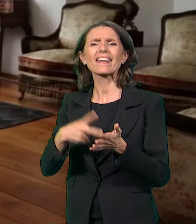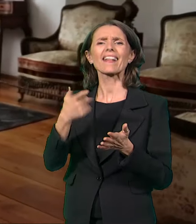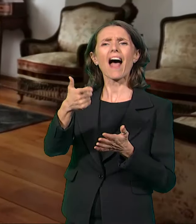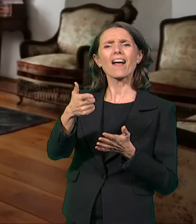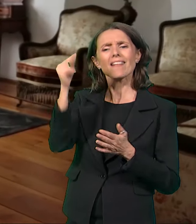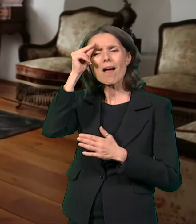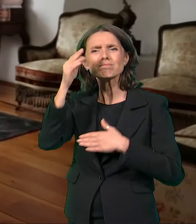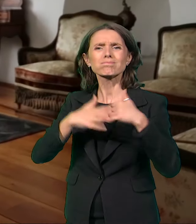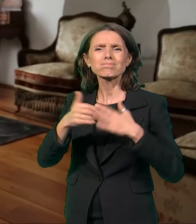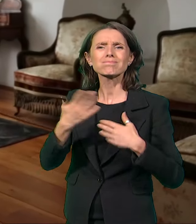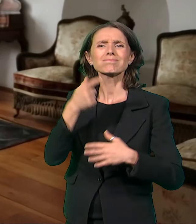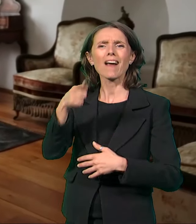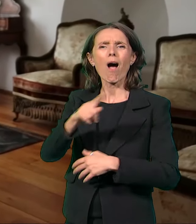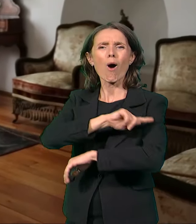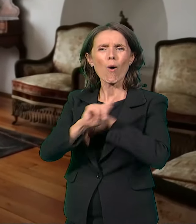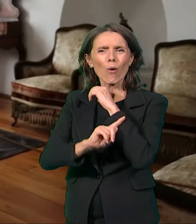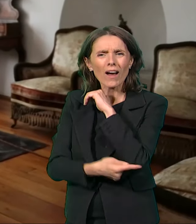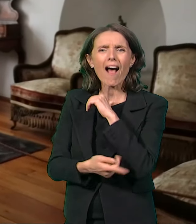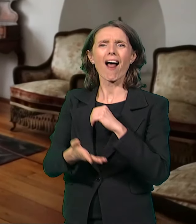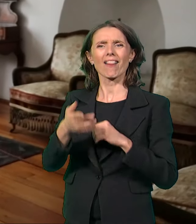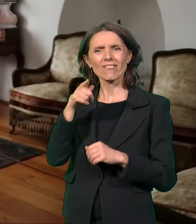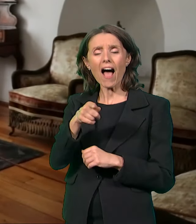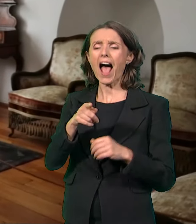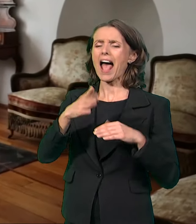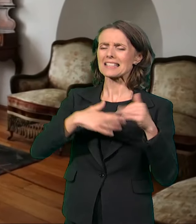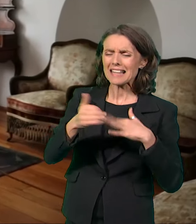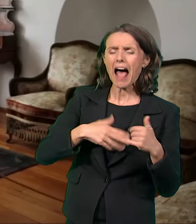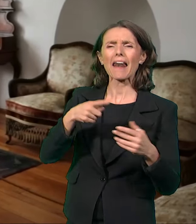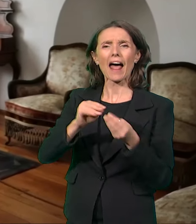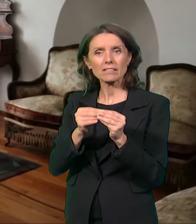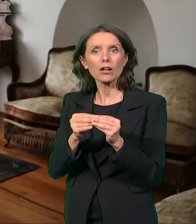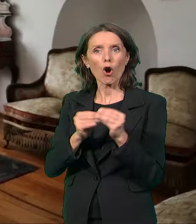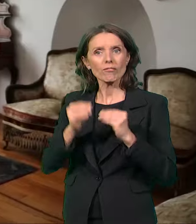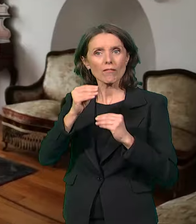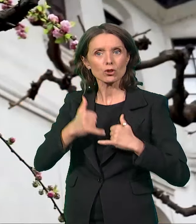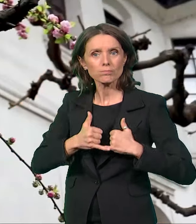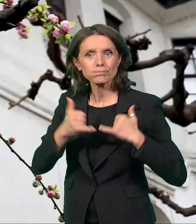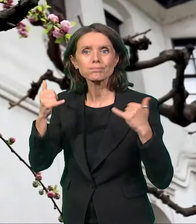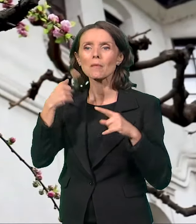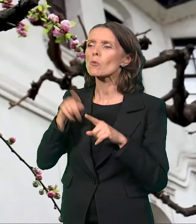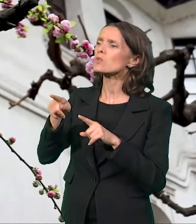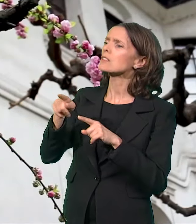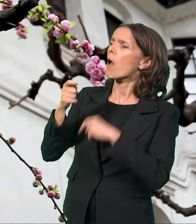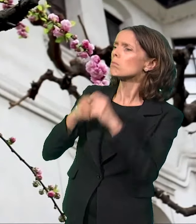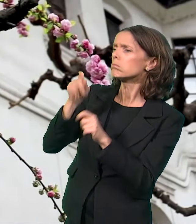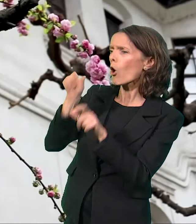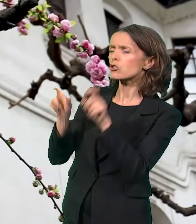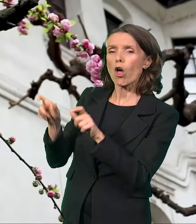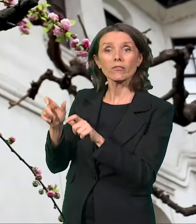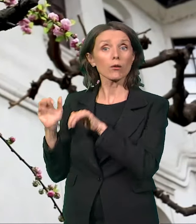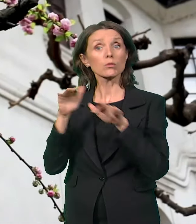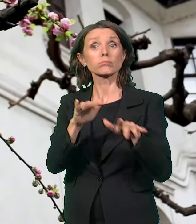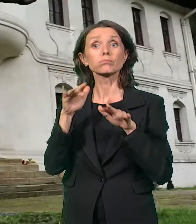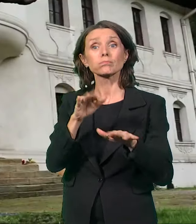Naglo se razvijaju zanatstvo i trgovina i sve veći broj poslovnih ljudi dolazi u Varos. Zna se da ih je novih